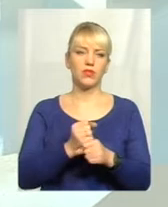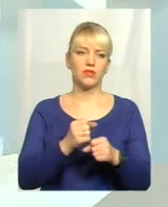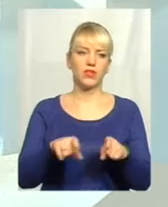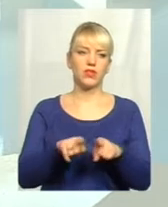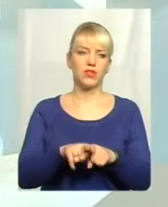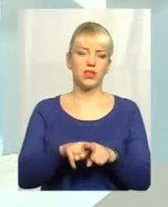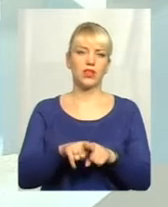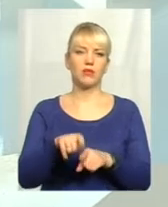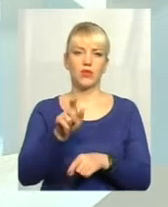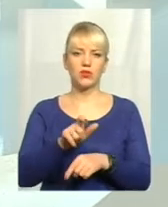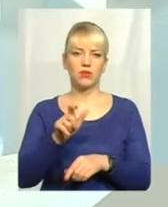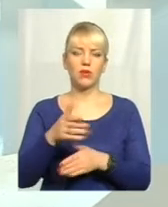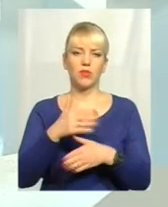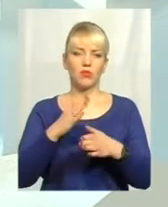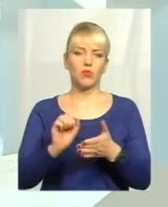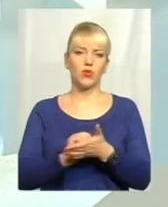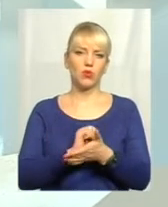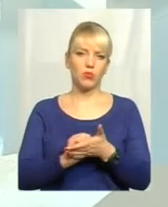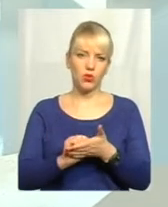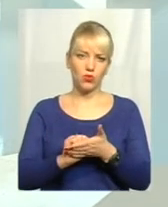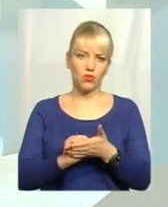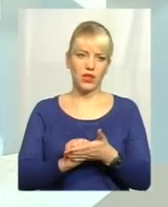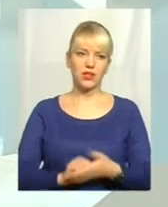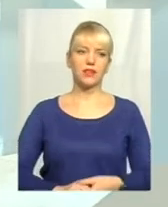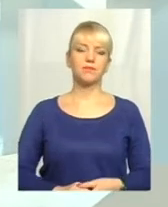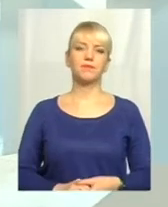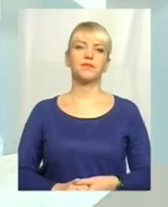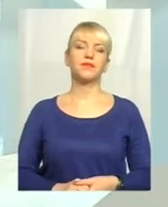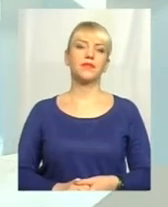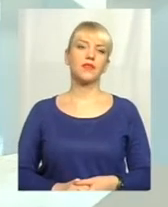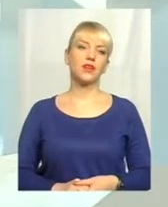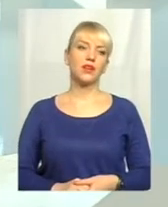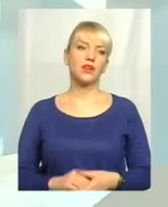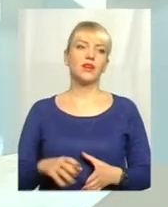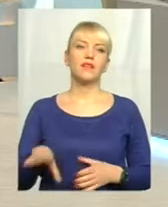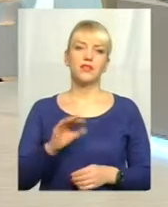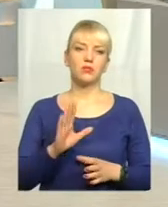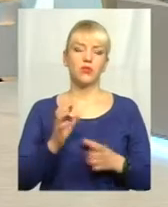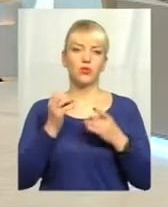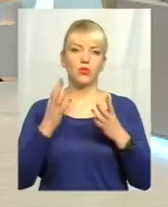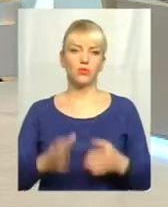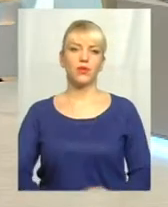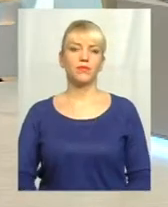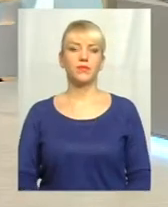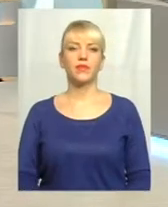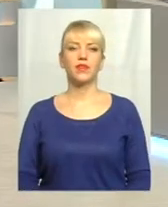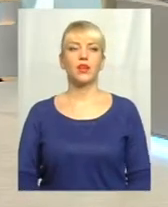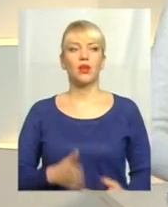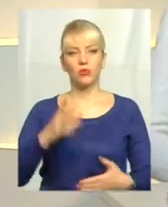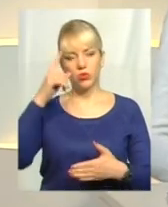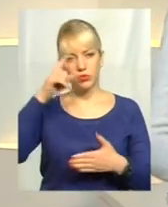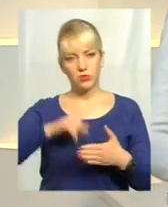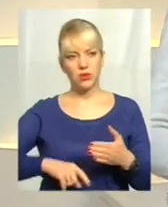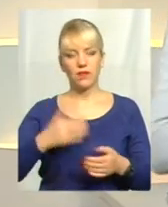такою категорією осіб, ми будемо їм документувати, і, в принципі, все буде добре. Будемо сподіватись.